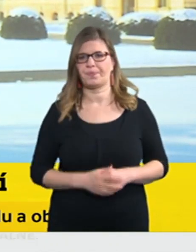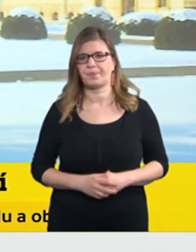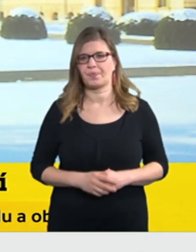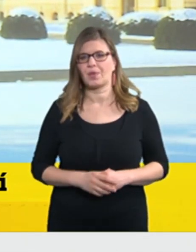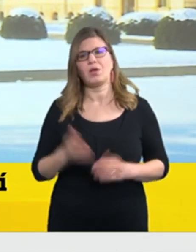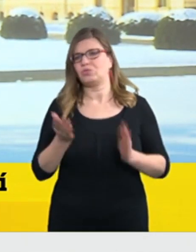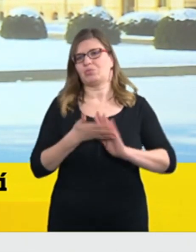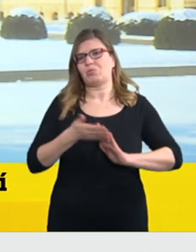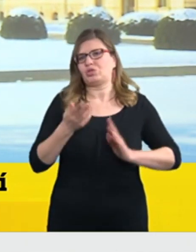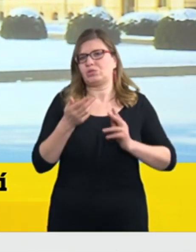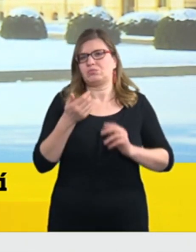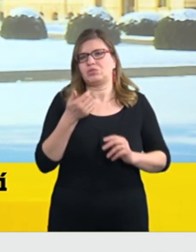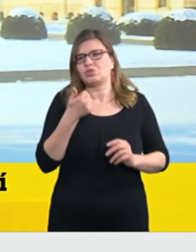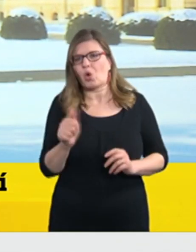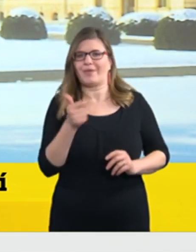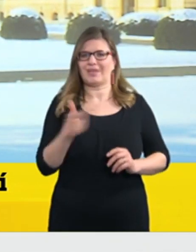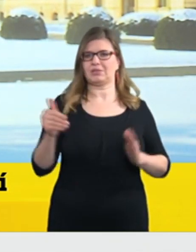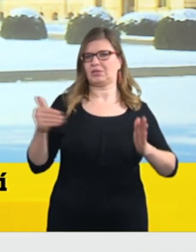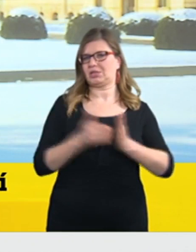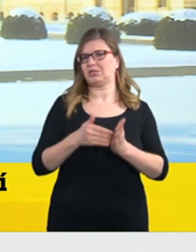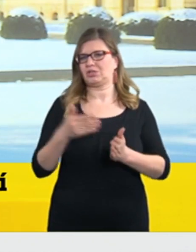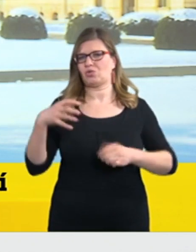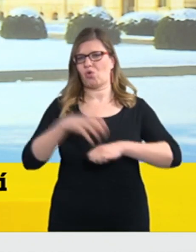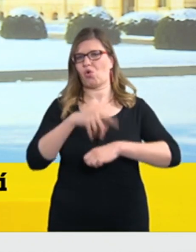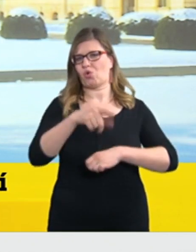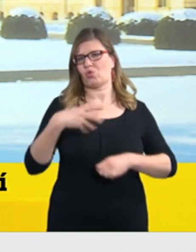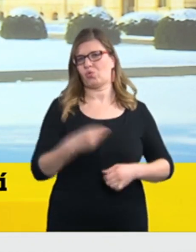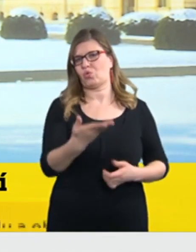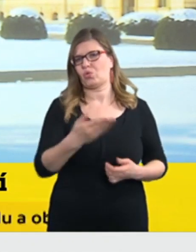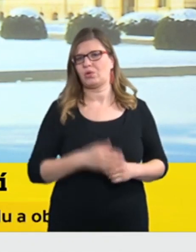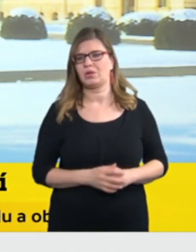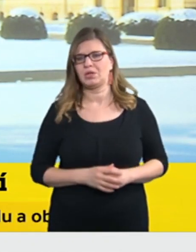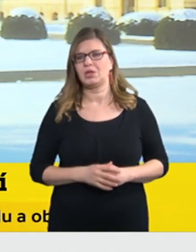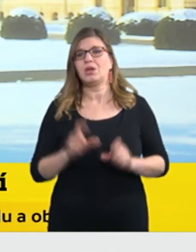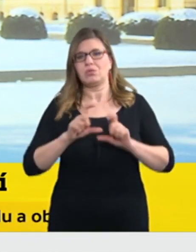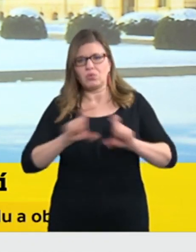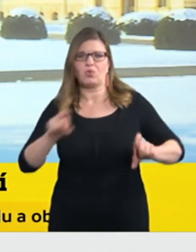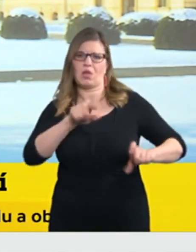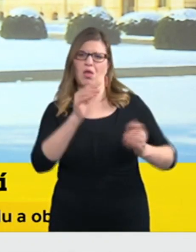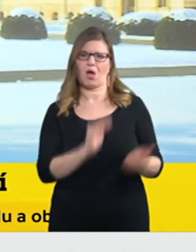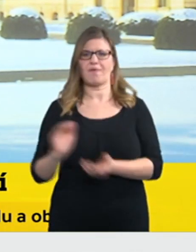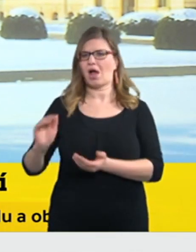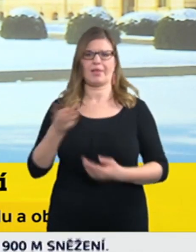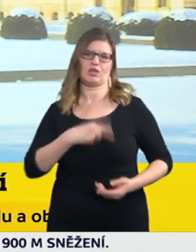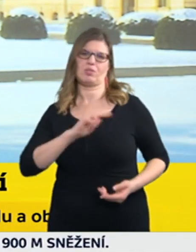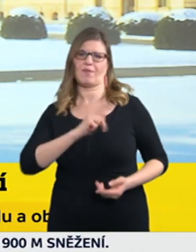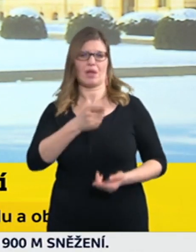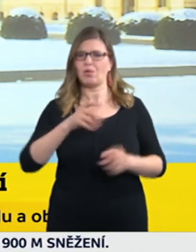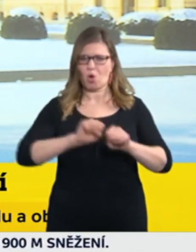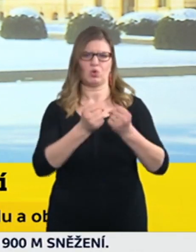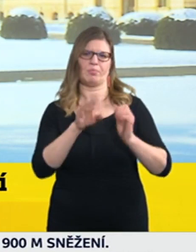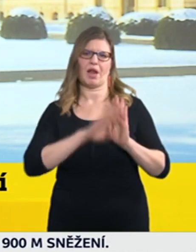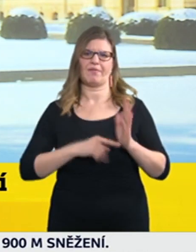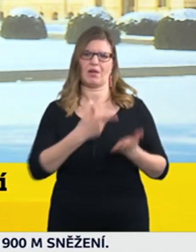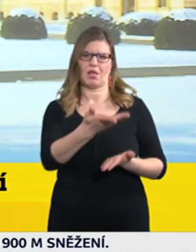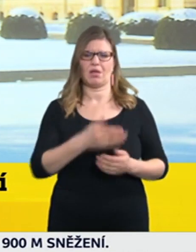Kč. Nikdo si to nepřeje, ale není možné, abychom vyplácili dotaci komukoliv, kdo tato pravidla porušuje a je jedno, jestli se jedná o hotel,